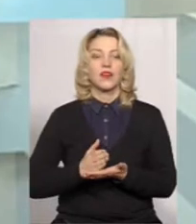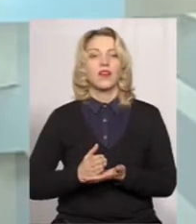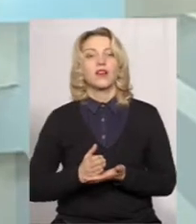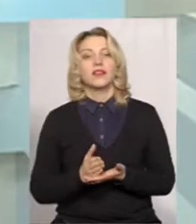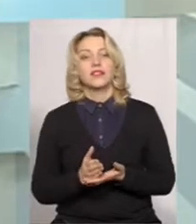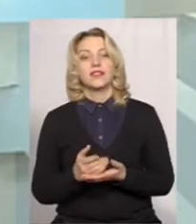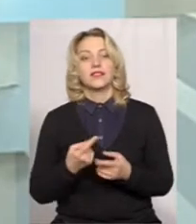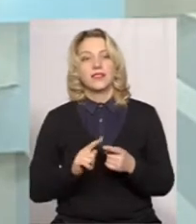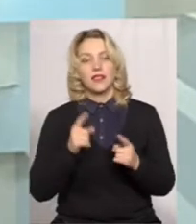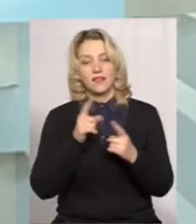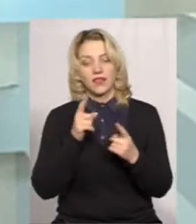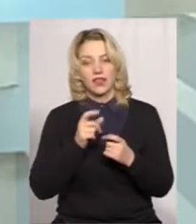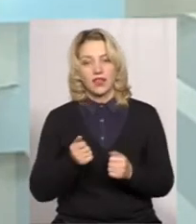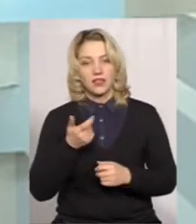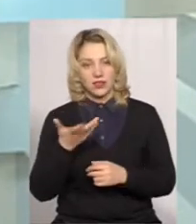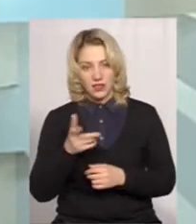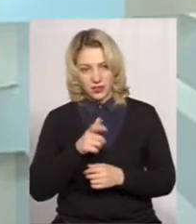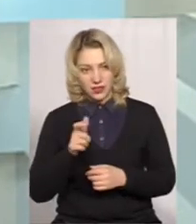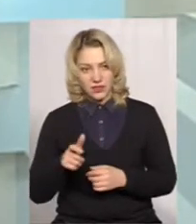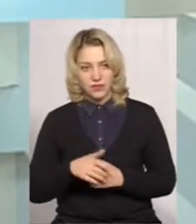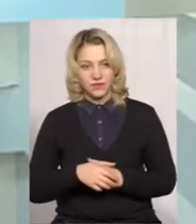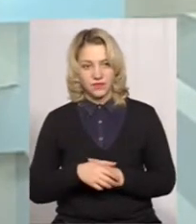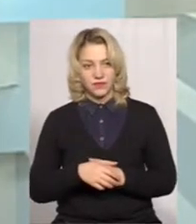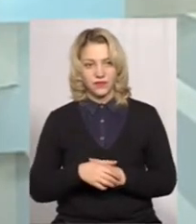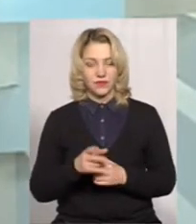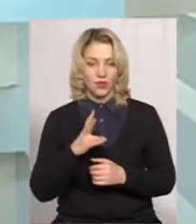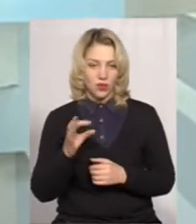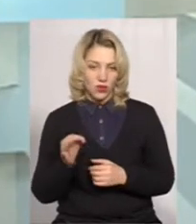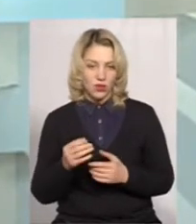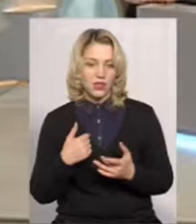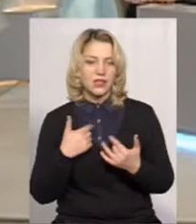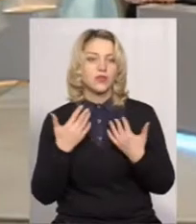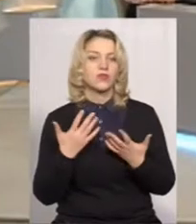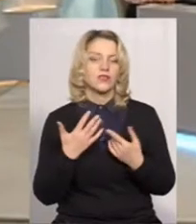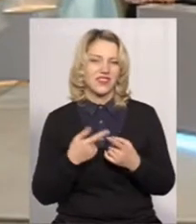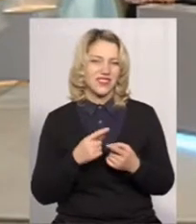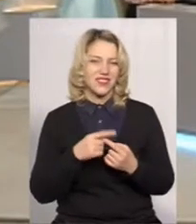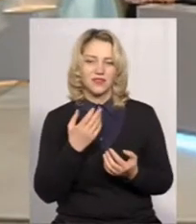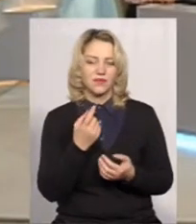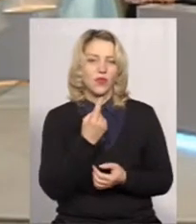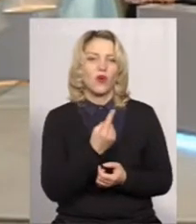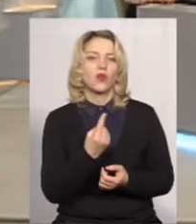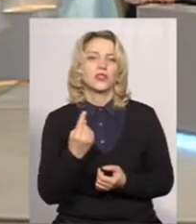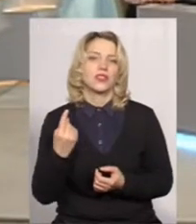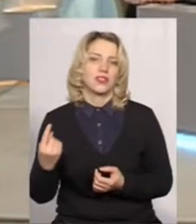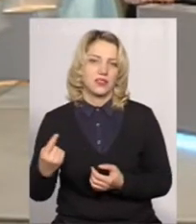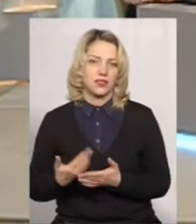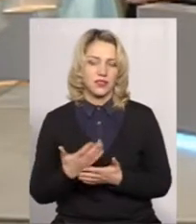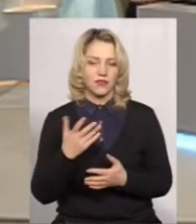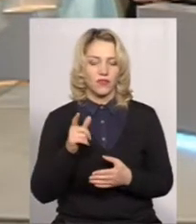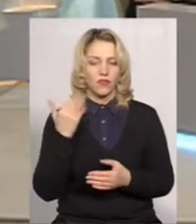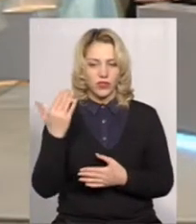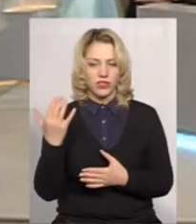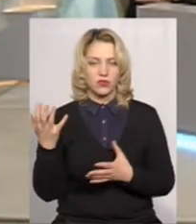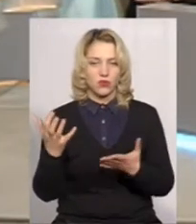Це не велика кількість. Скільки? Це буквально одиниці. Вони здобувають